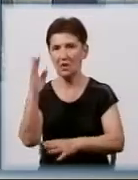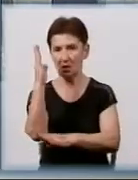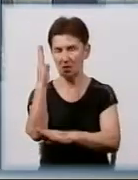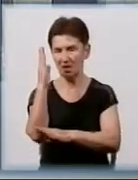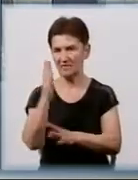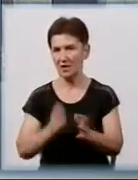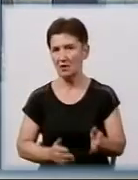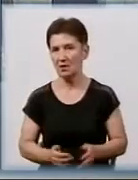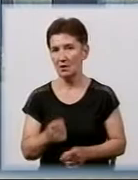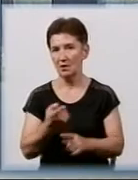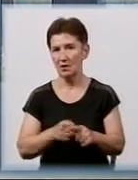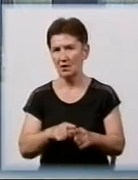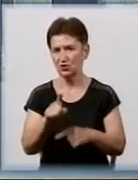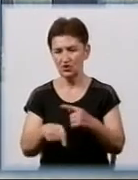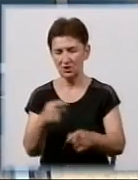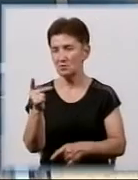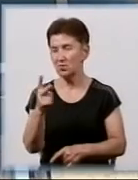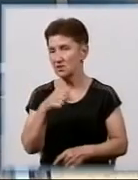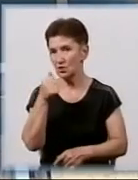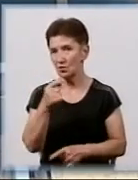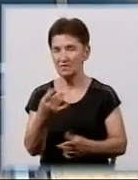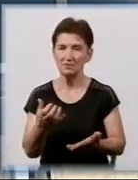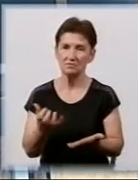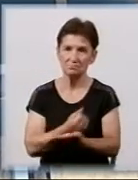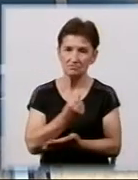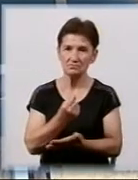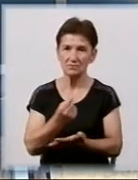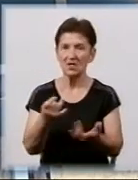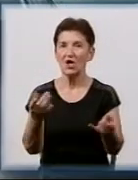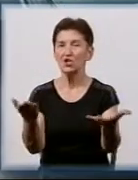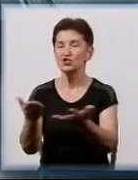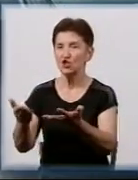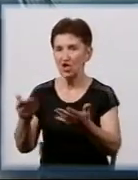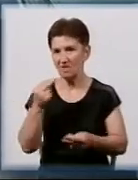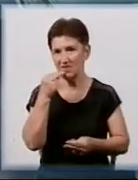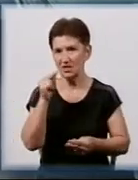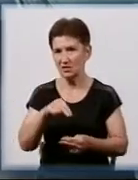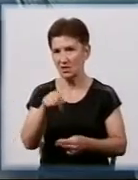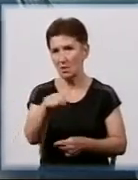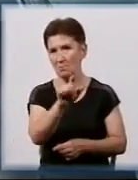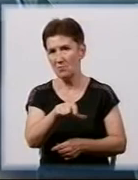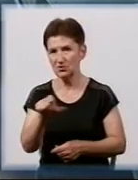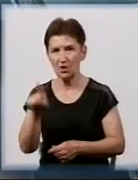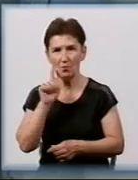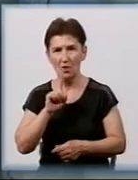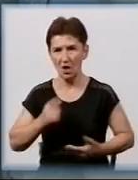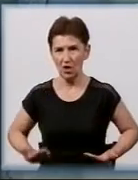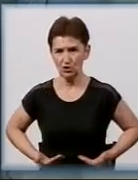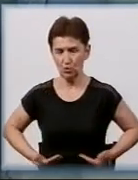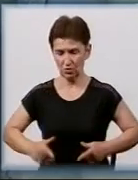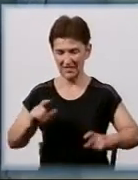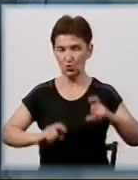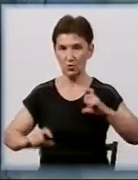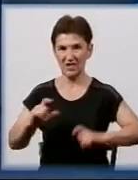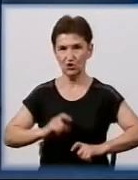За півтора року в обласному центрі не визначили, з чиєї вини обвалився будинок у центрі міста. Мешканці покажуть у студентському гуртожитку.